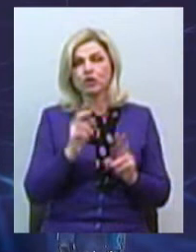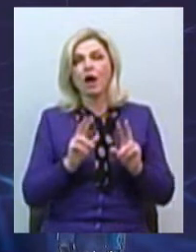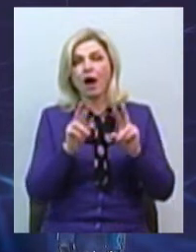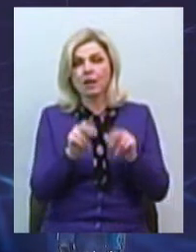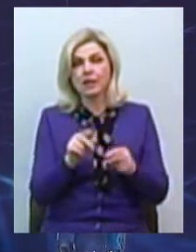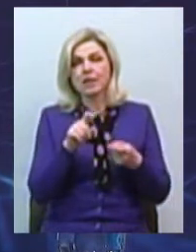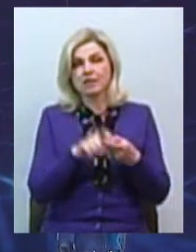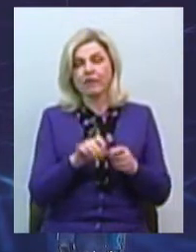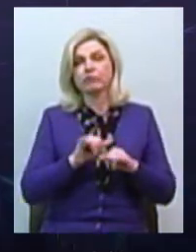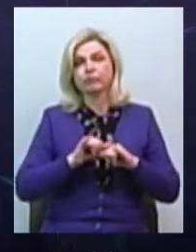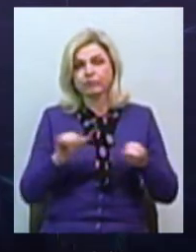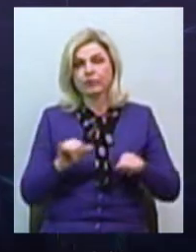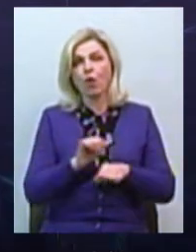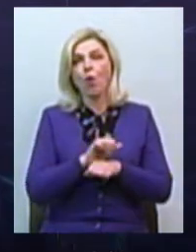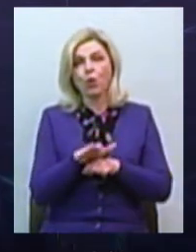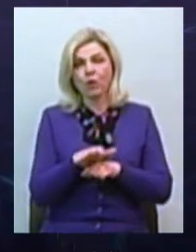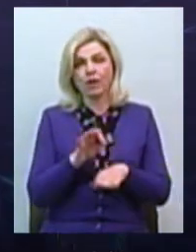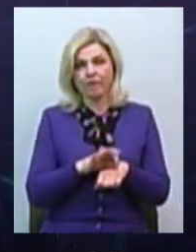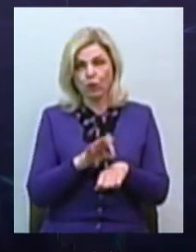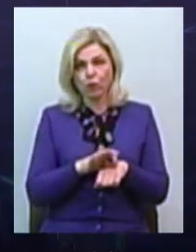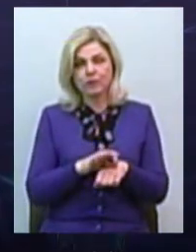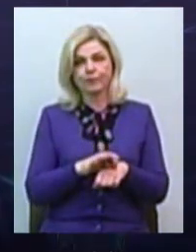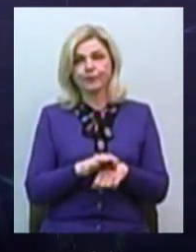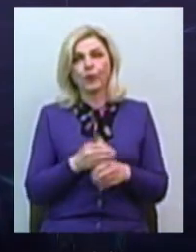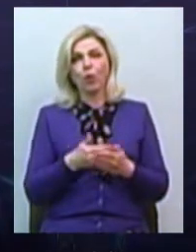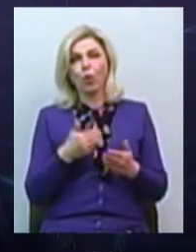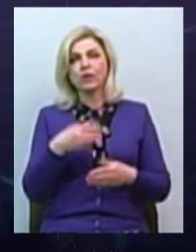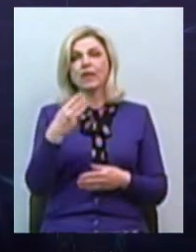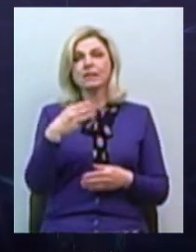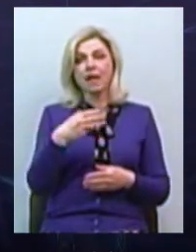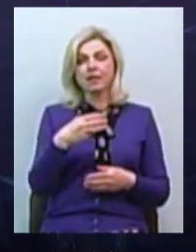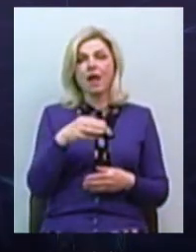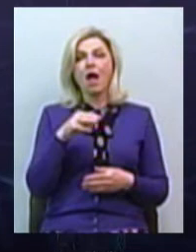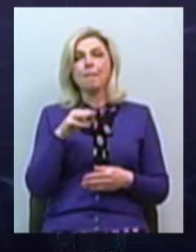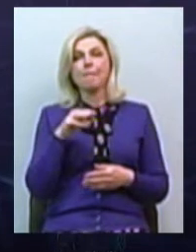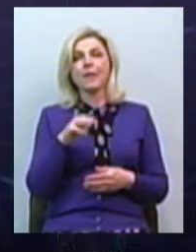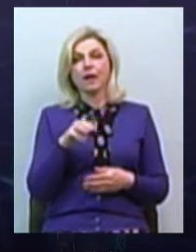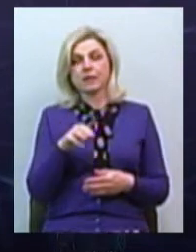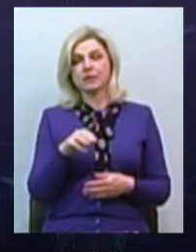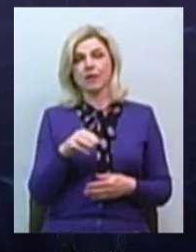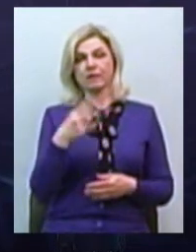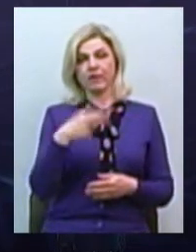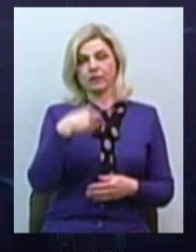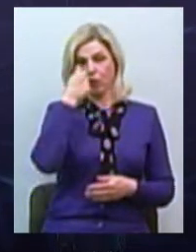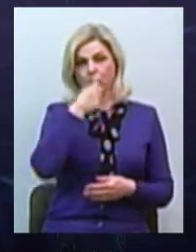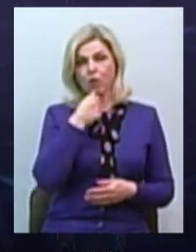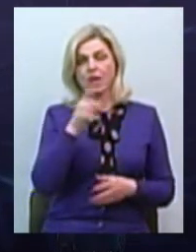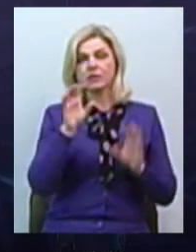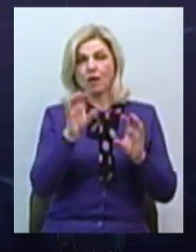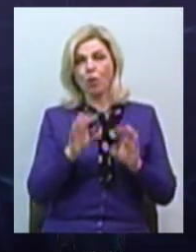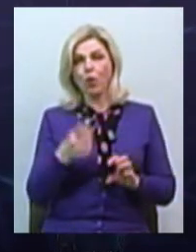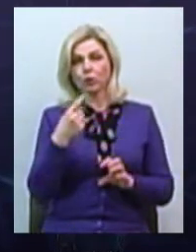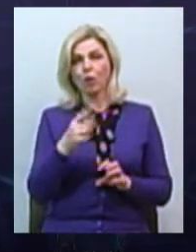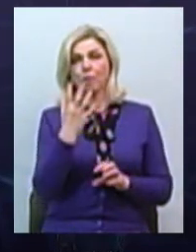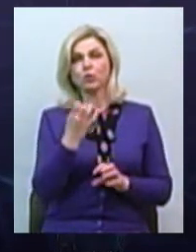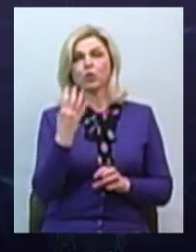поширенням коронавірусної хвороби від 30 березня 2020 року, це закон 540, було внесено